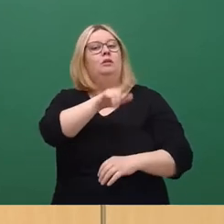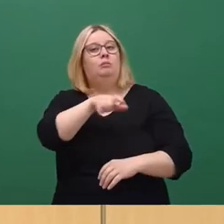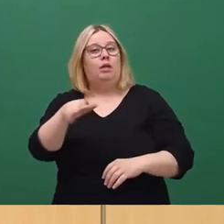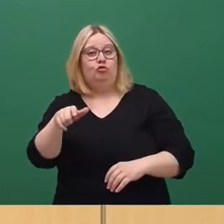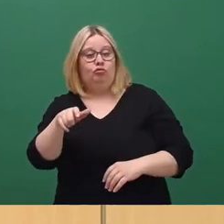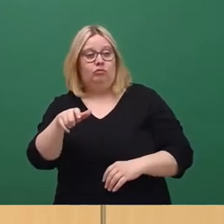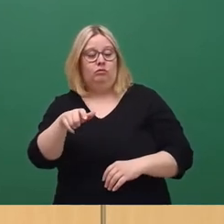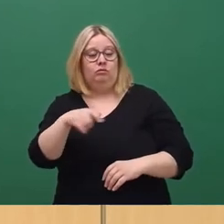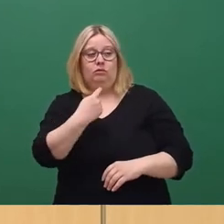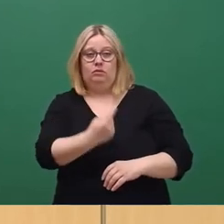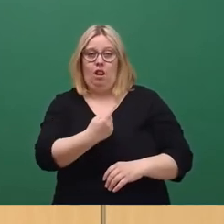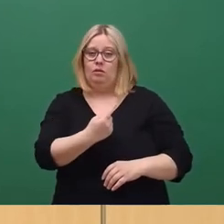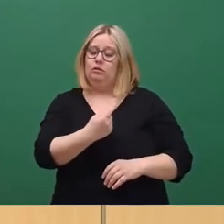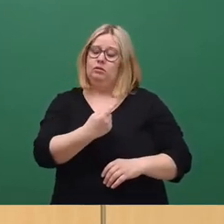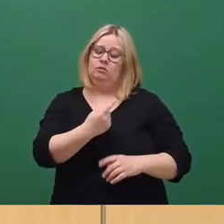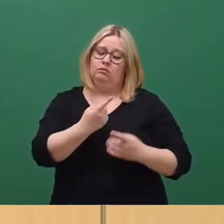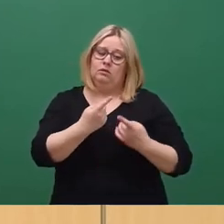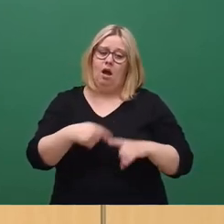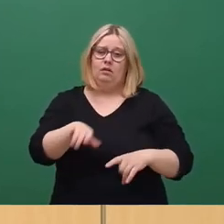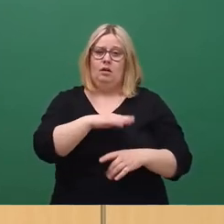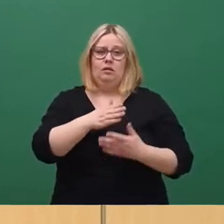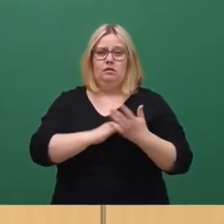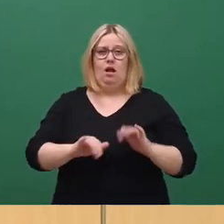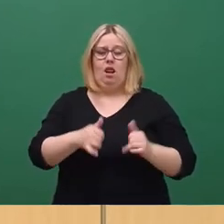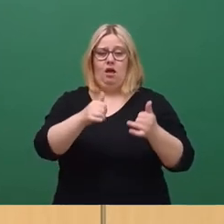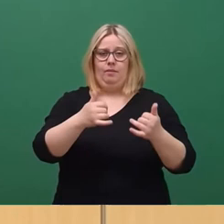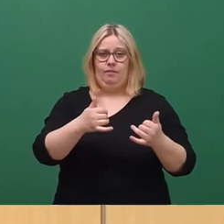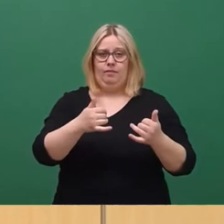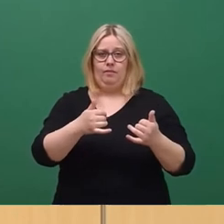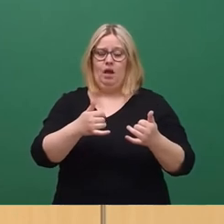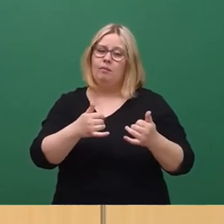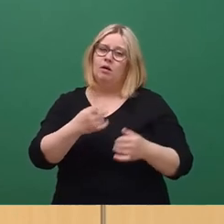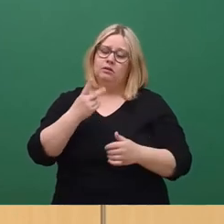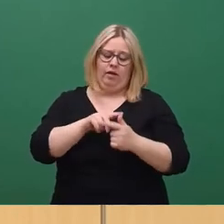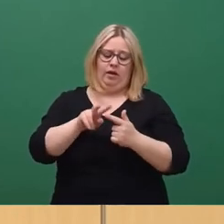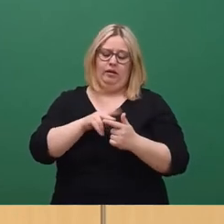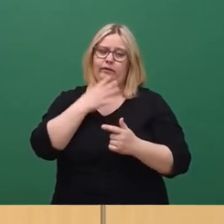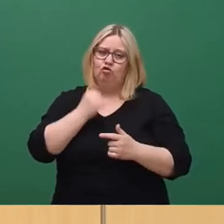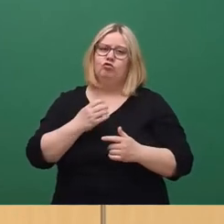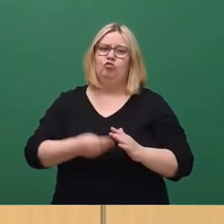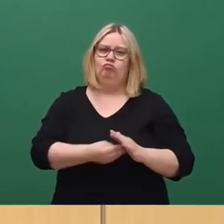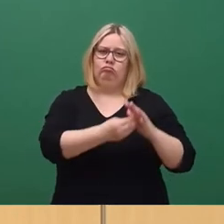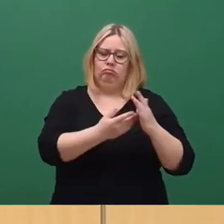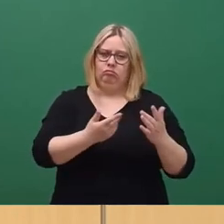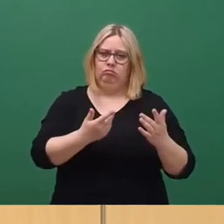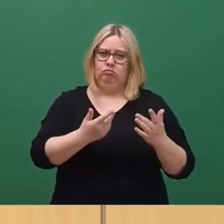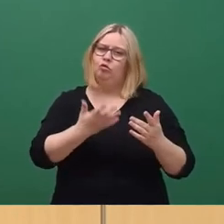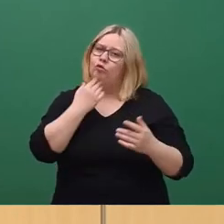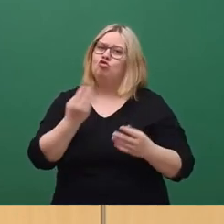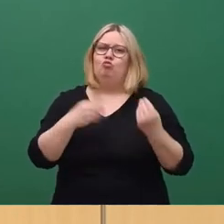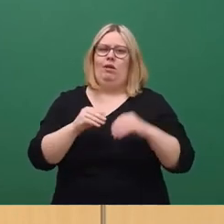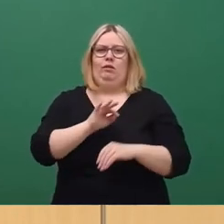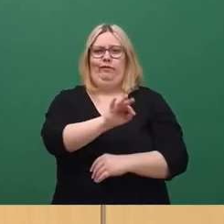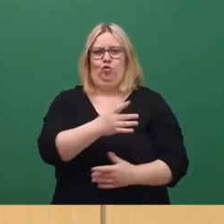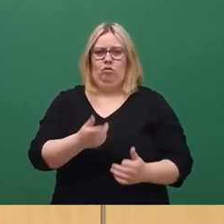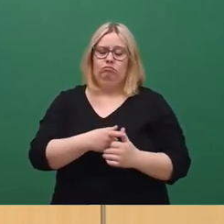die in einem ganz anderen Landesteil leben. Doch zwei Dinge haben mich dazu bewogen, dennoch diesen ungewöhnlichen Schritt zu gehen. Zum